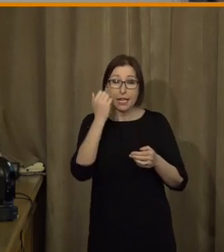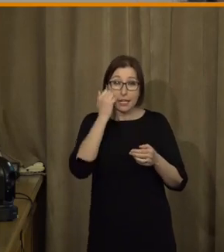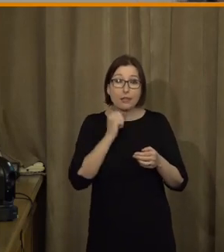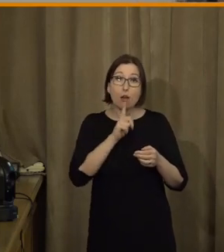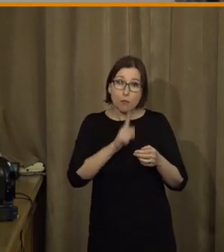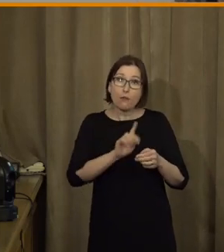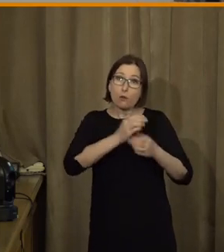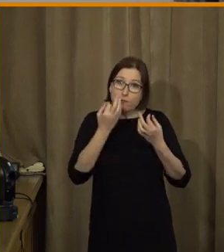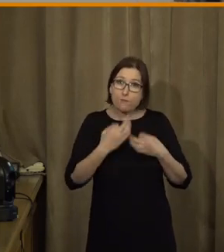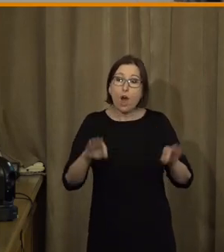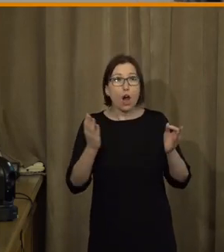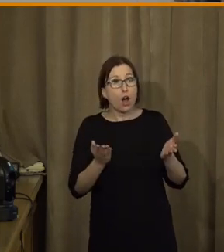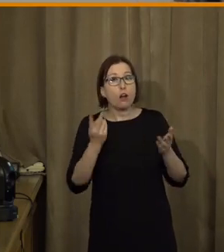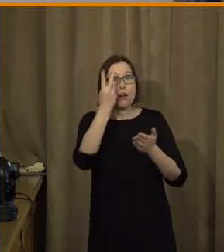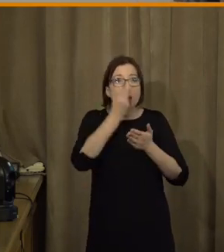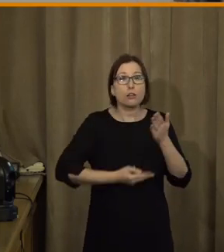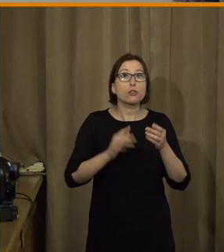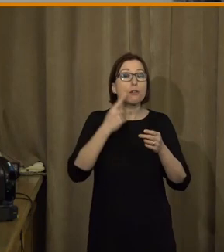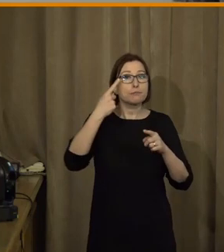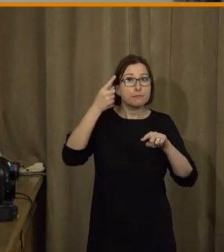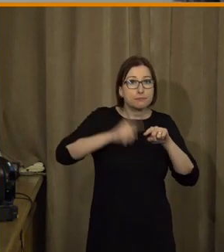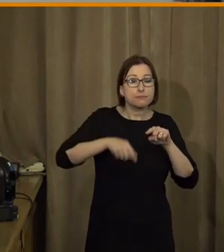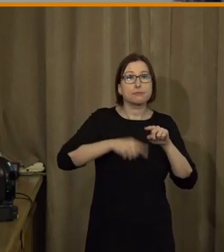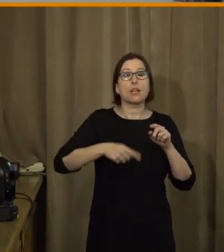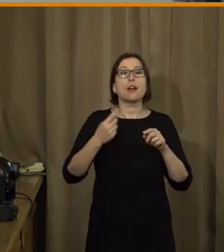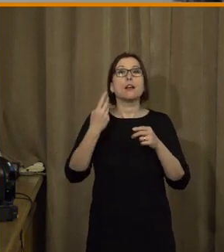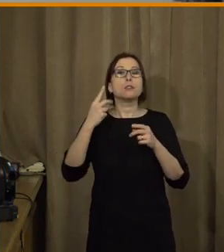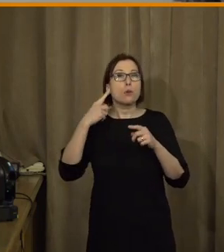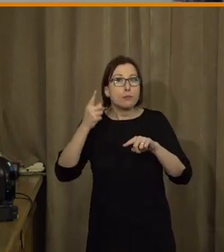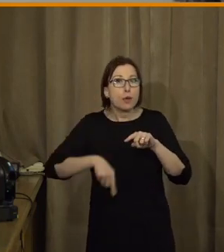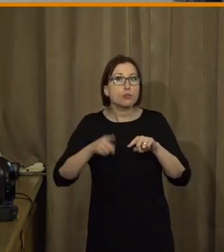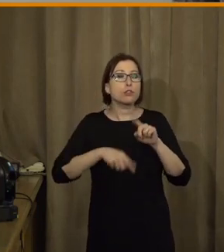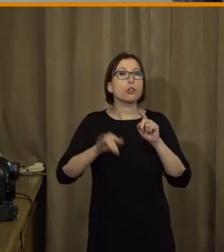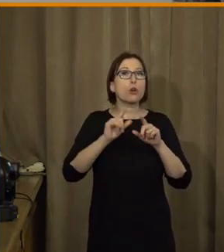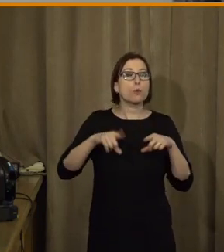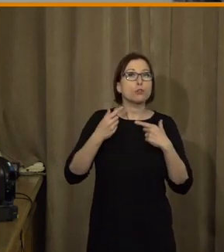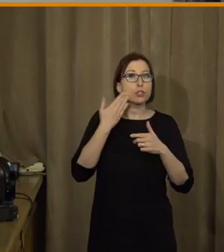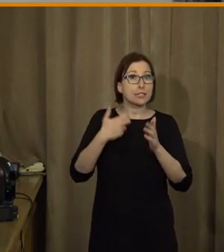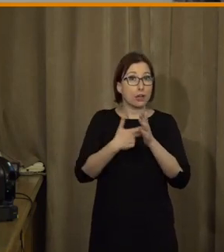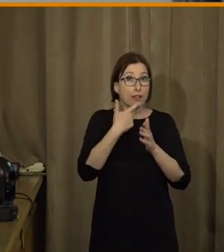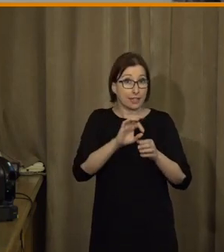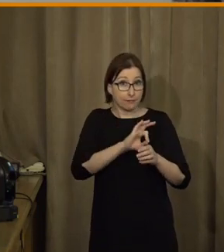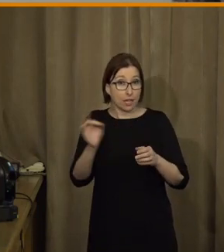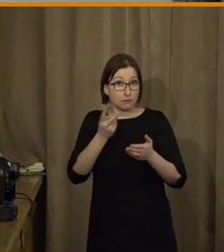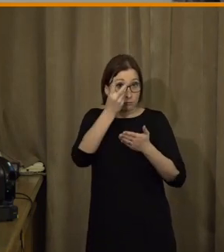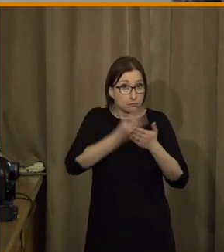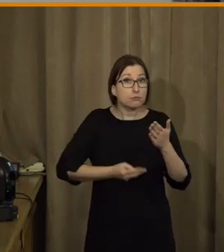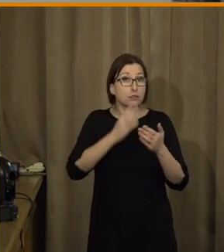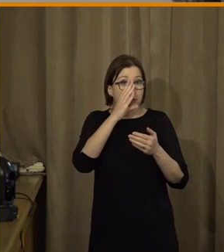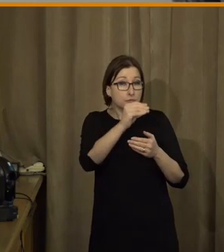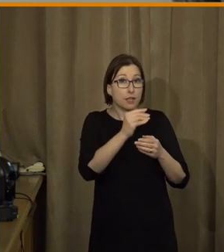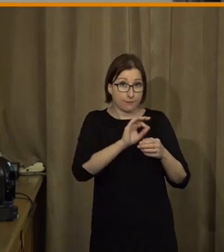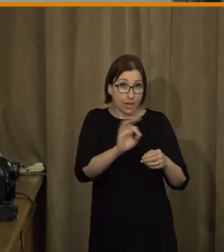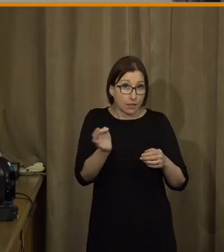České republiky s postižením zraku, například sluchu, uživatelé českého znakového jazyka dostat. Na to se podíváme